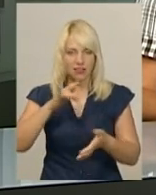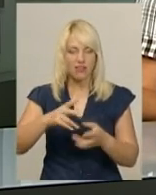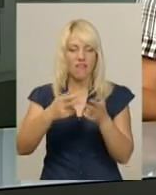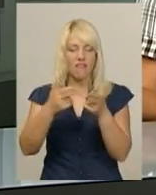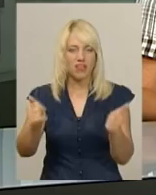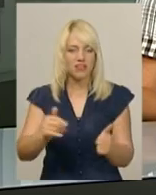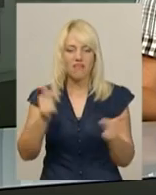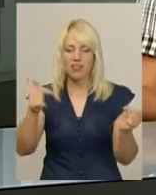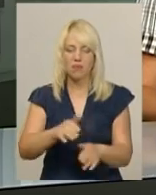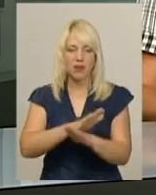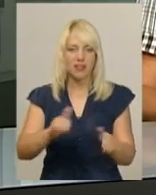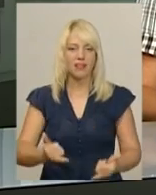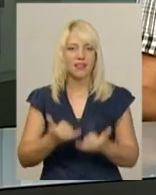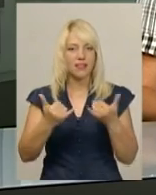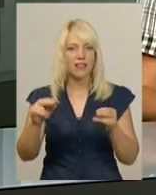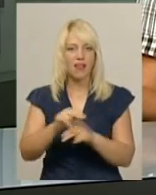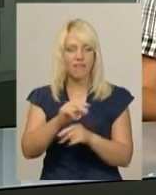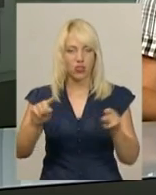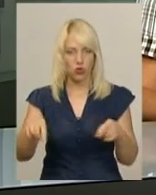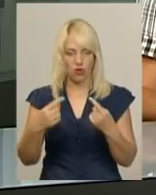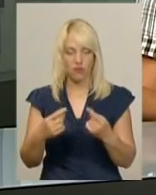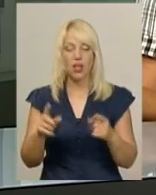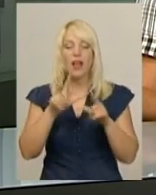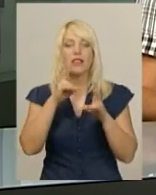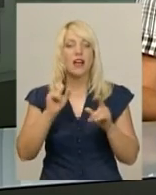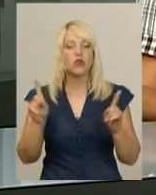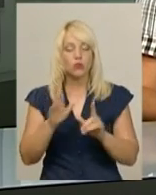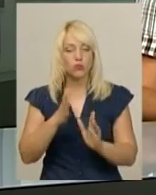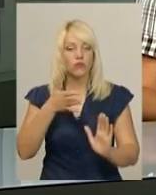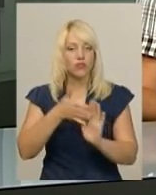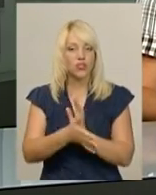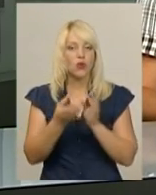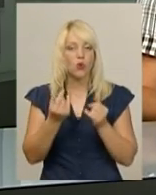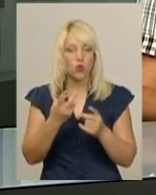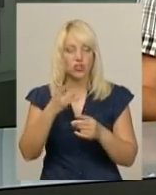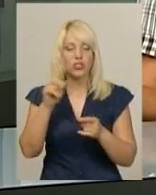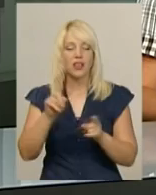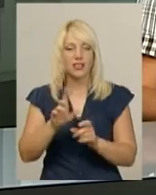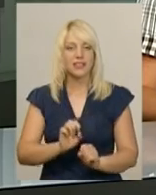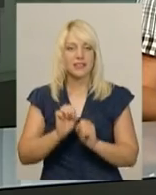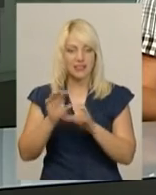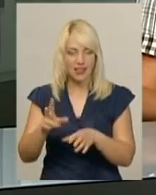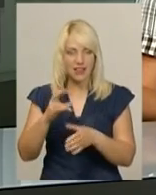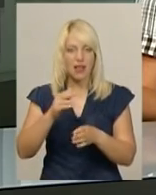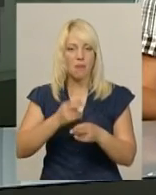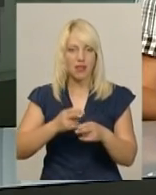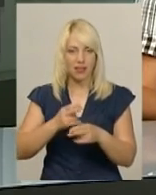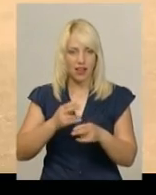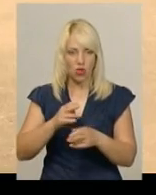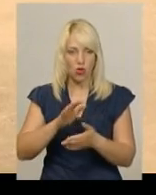непридатним для відновлення. На що підуть гроші за списаний атракціон і що буде на його місці, дізнавалася наша кореспондентка.